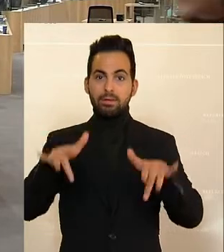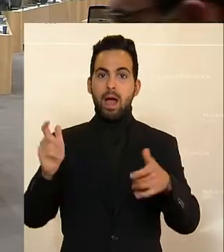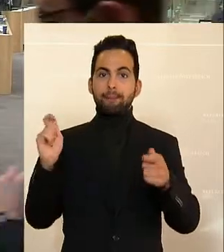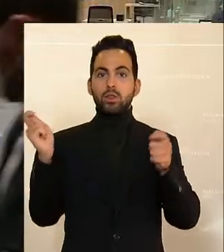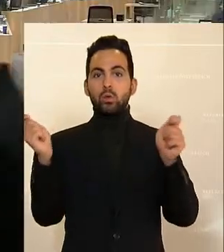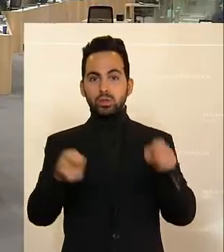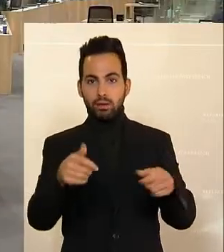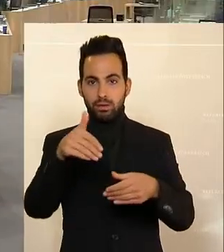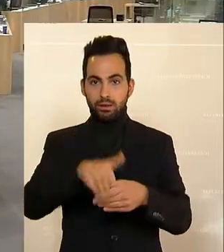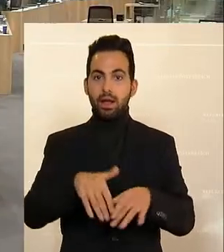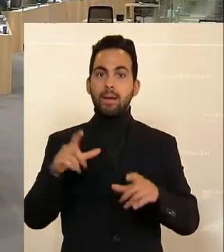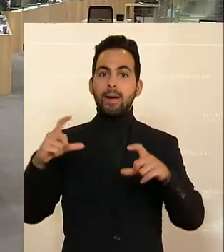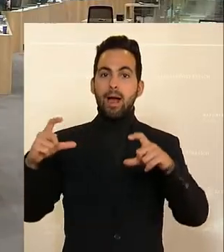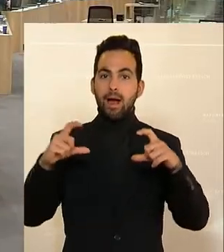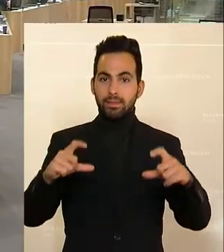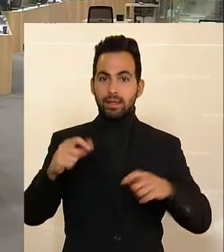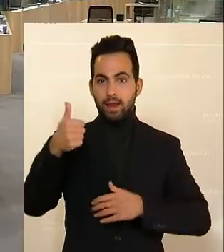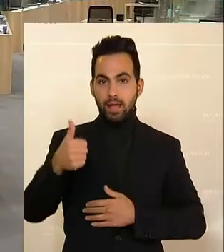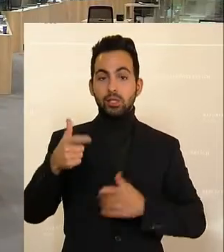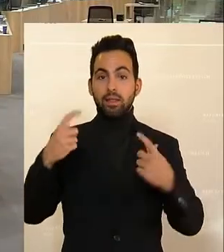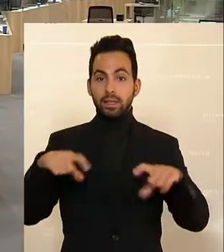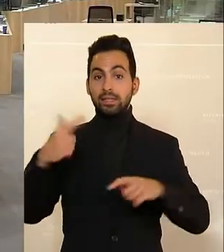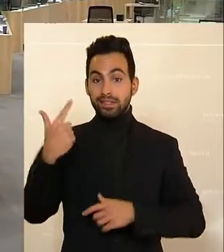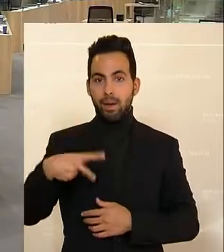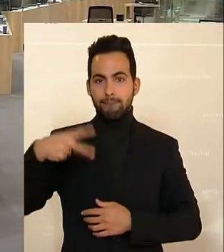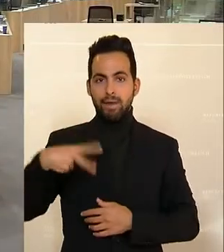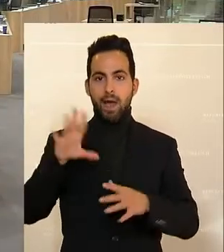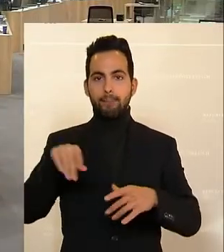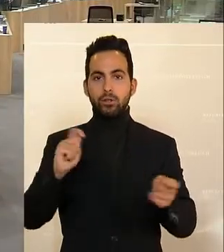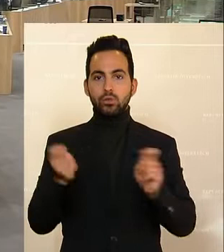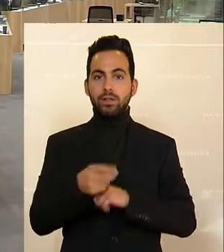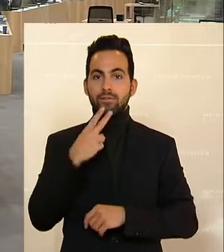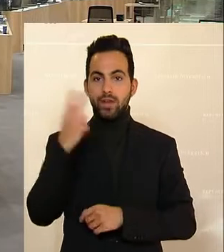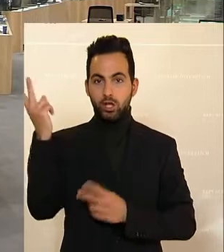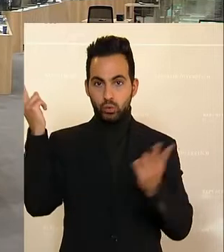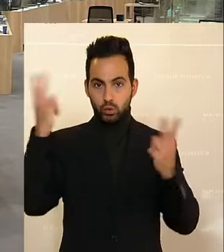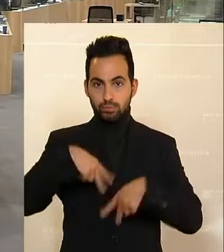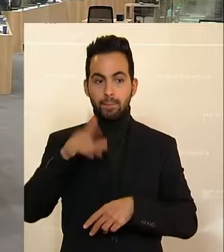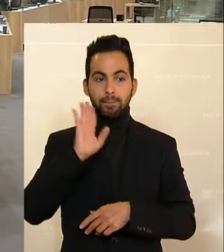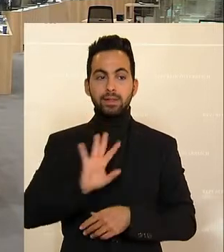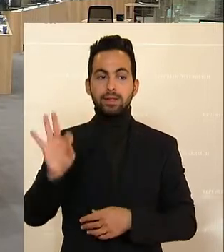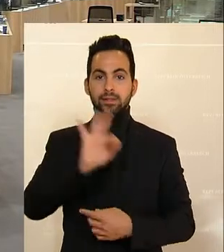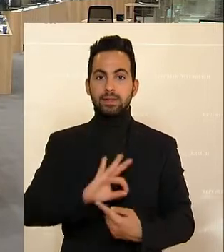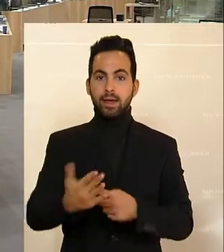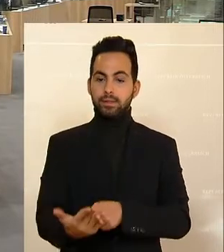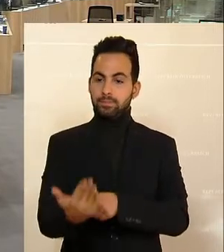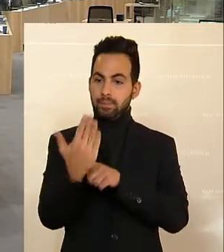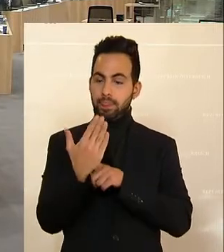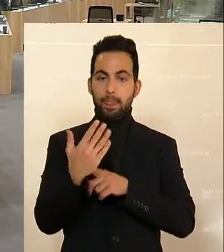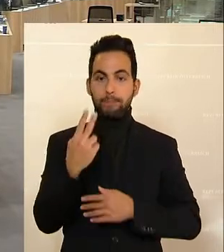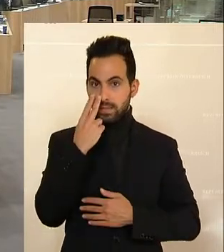die Sterbehilfe, um die Verlängerung der Grundzeugenregelung, um eine Urheberrechtsnovelle für digitales Umfeld.